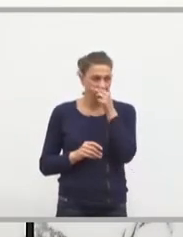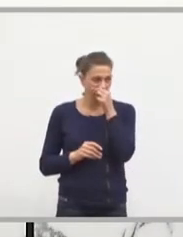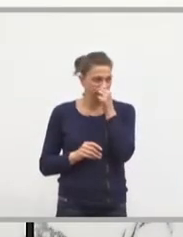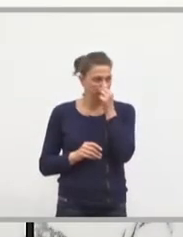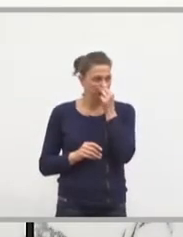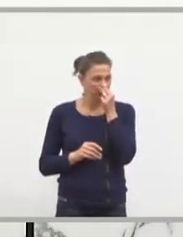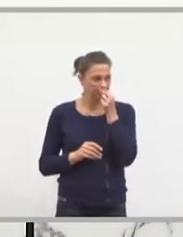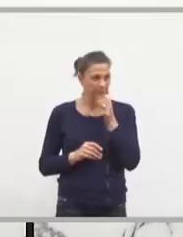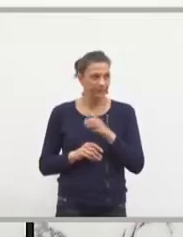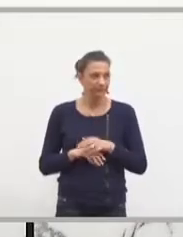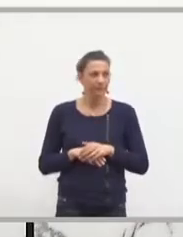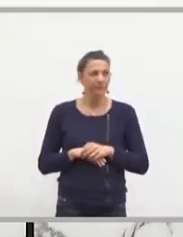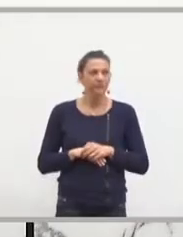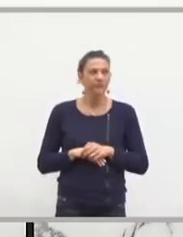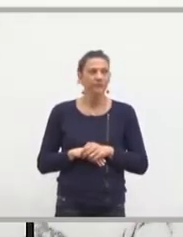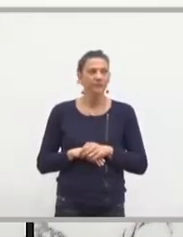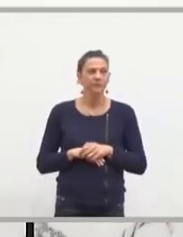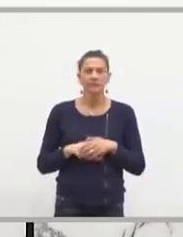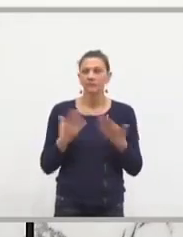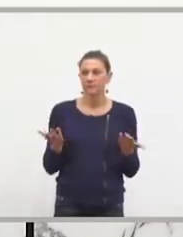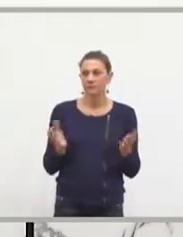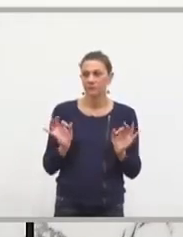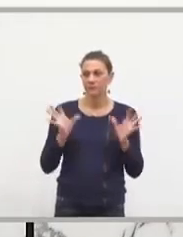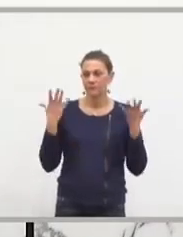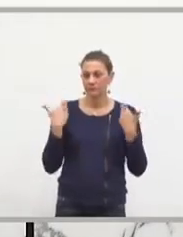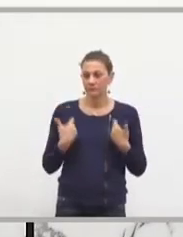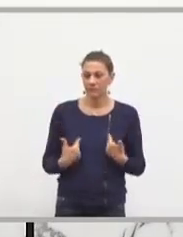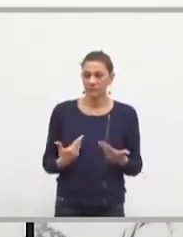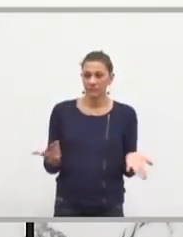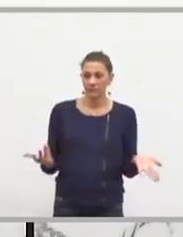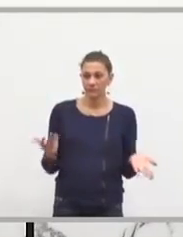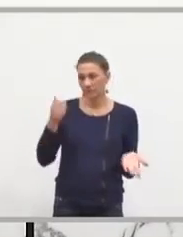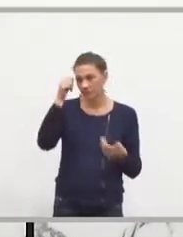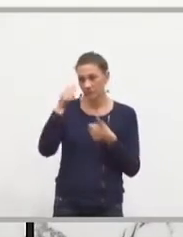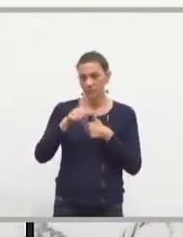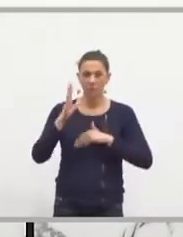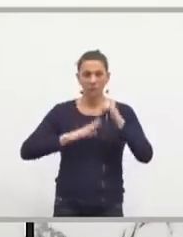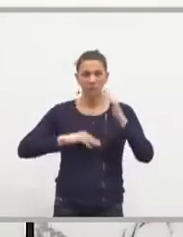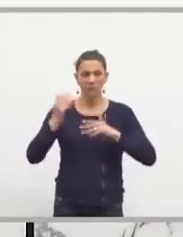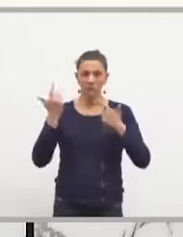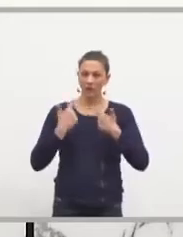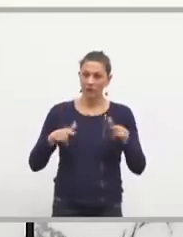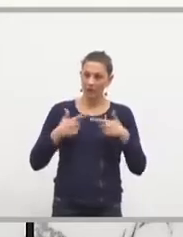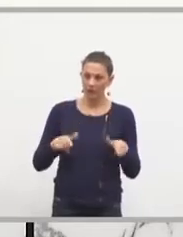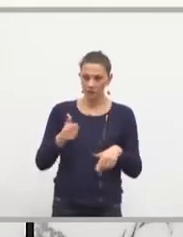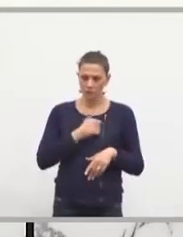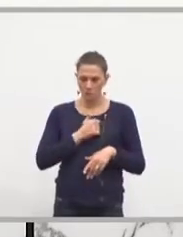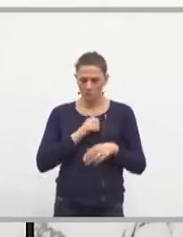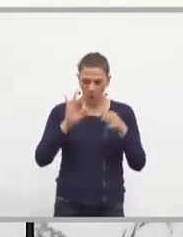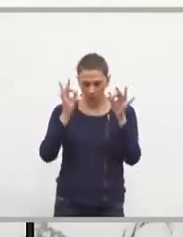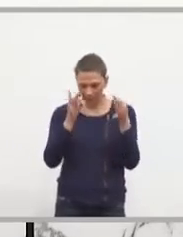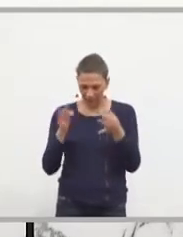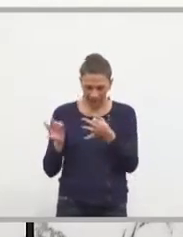Je retrouve ma profession libérale qui faisait lui-même sa petite comptabilité, vous voyez.